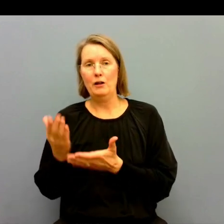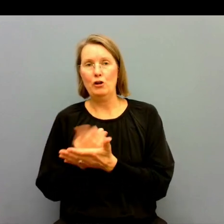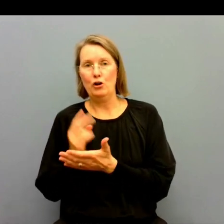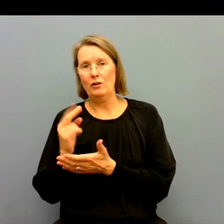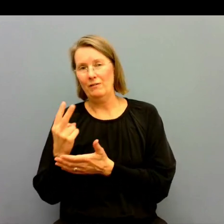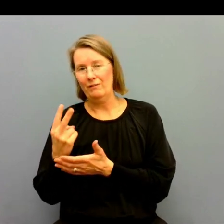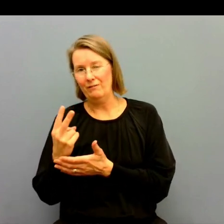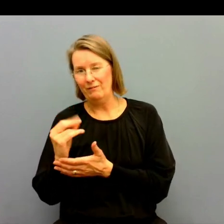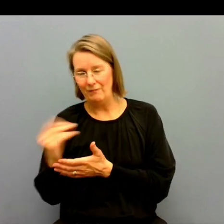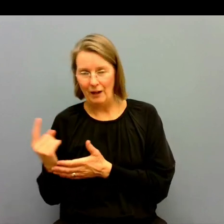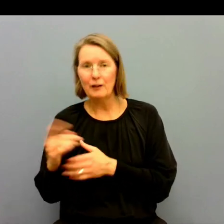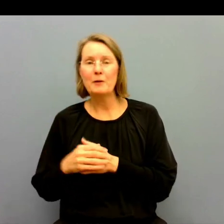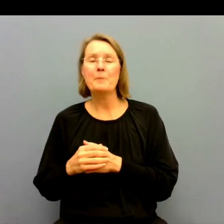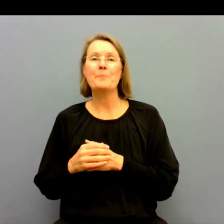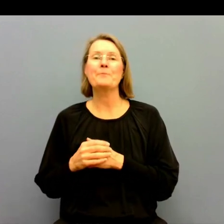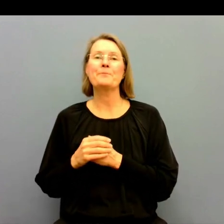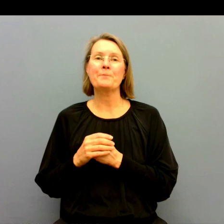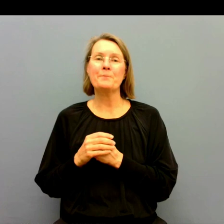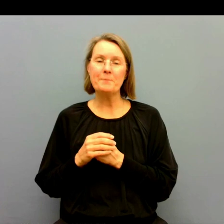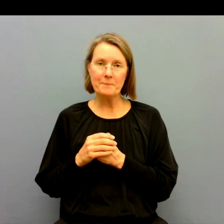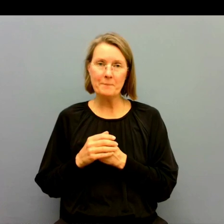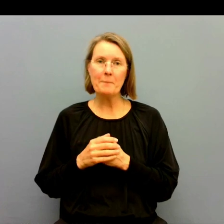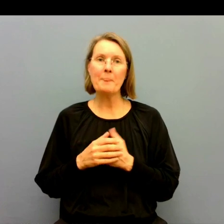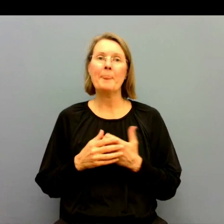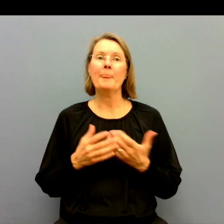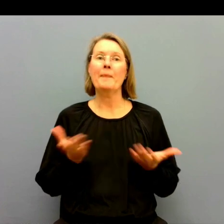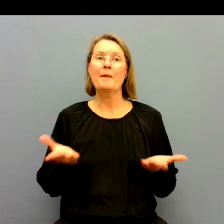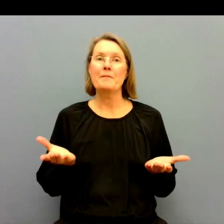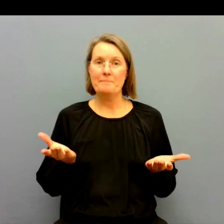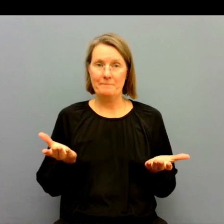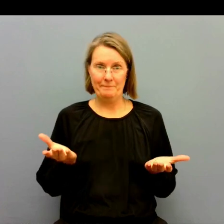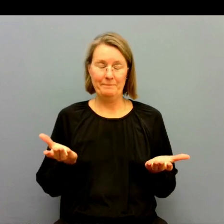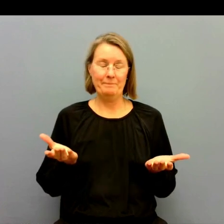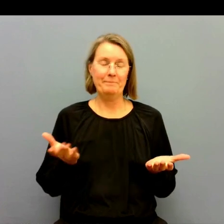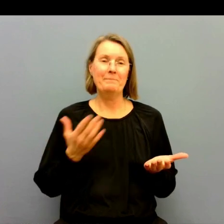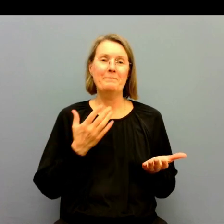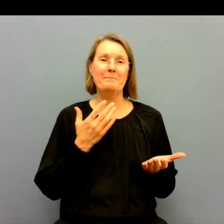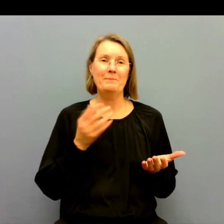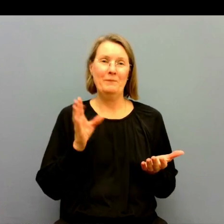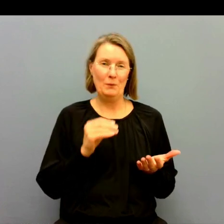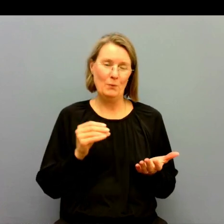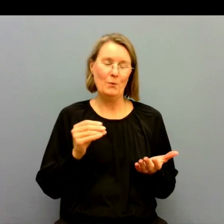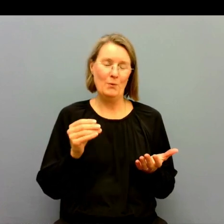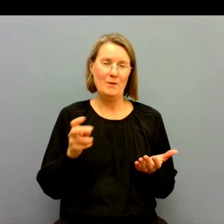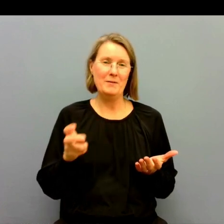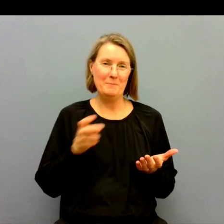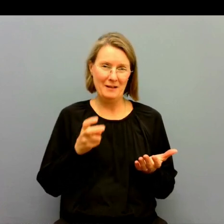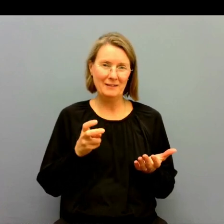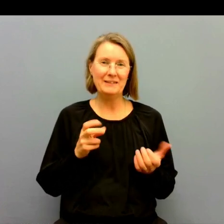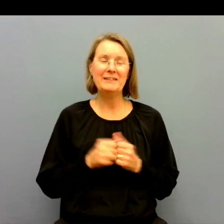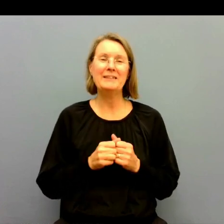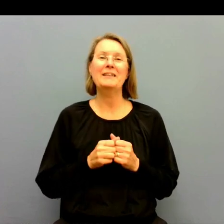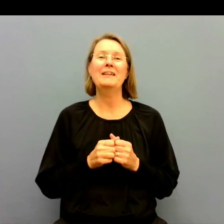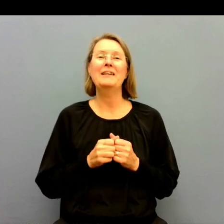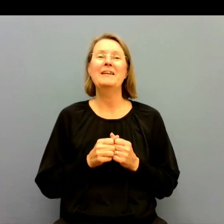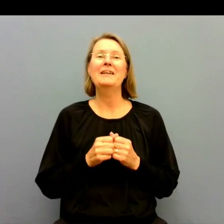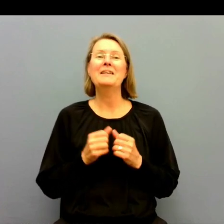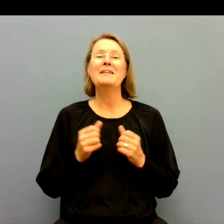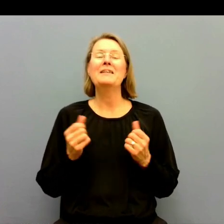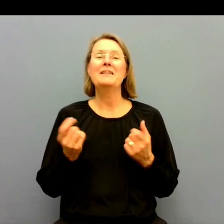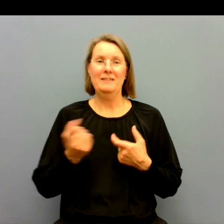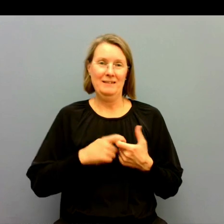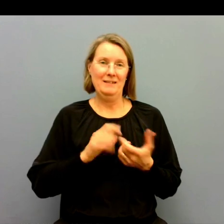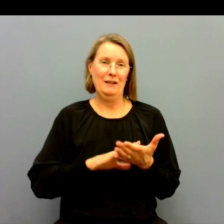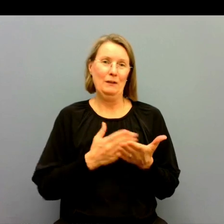arbetet i det här och senast hade jag en interpellationsdebatt nu i mars månad med Camilla Wantsson Grönva